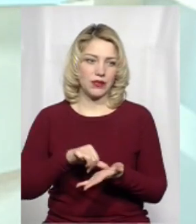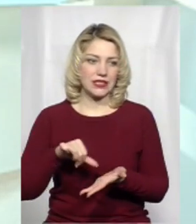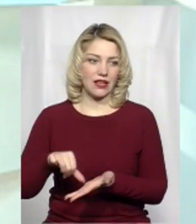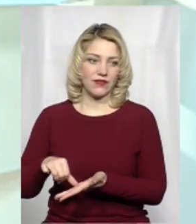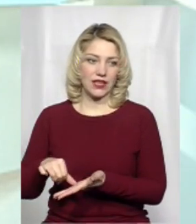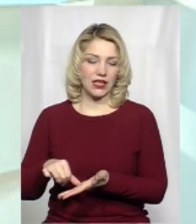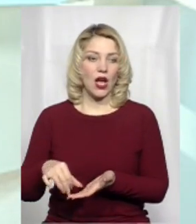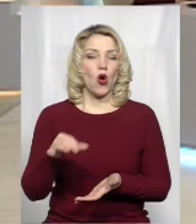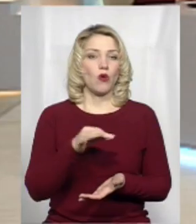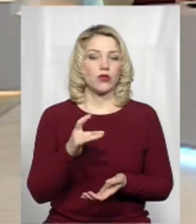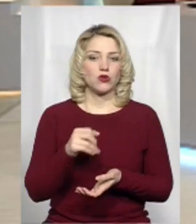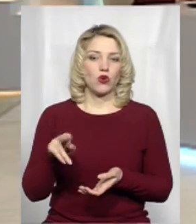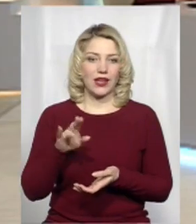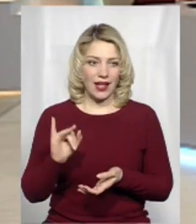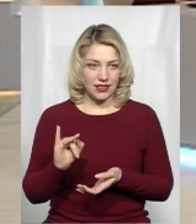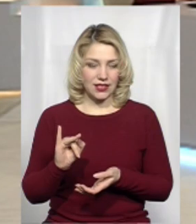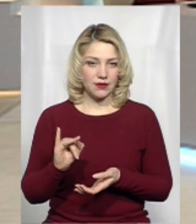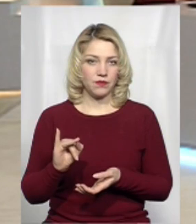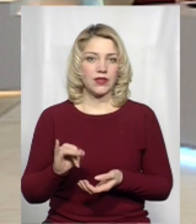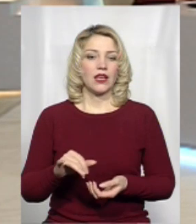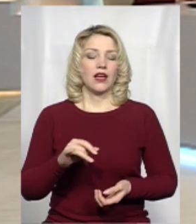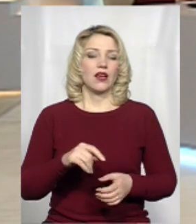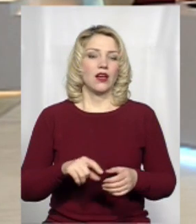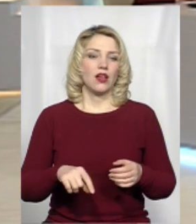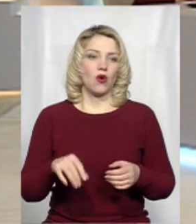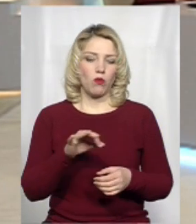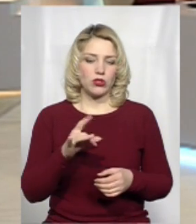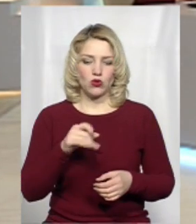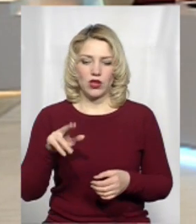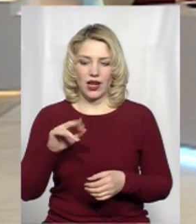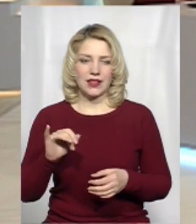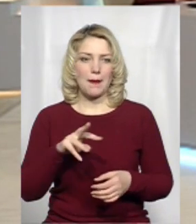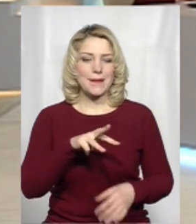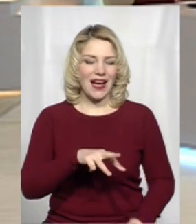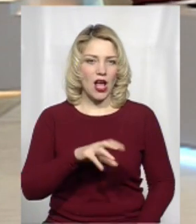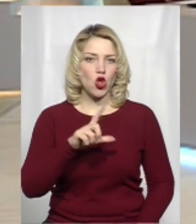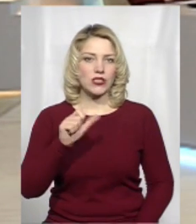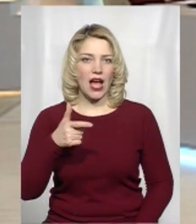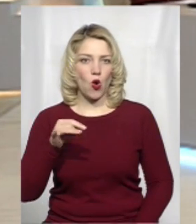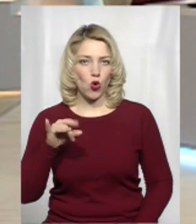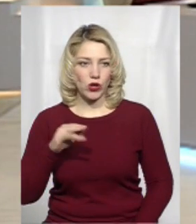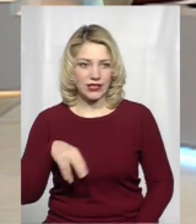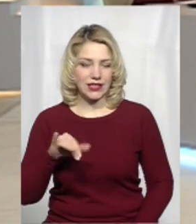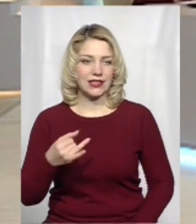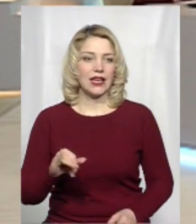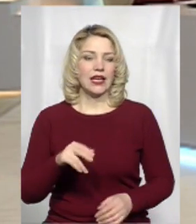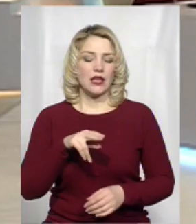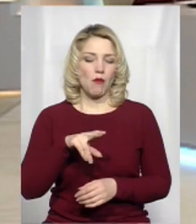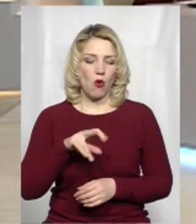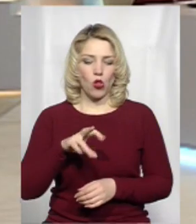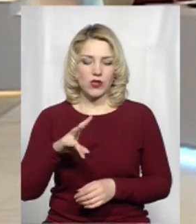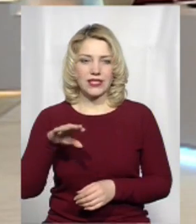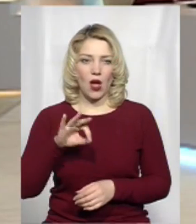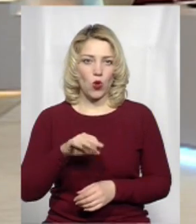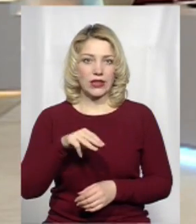обласної ради, голова обласної ради Михайло Загородній, зокрема. І, в принципі, Полонська ОТГ